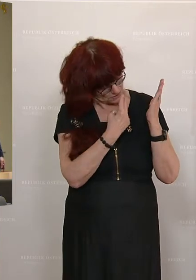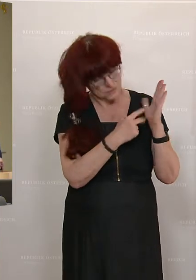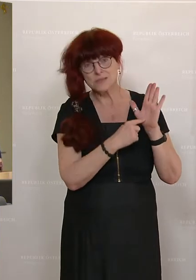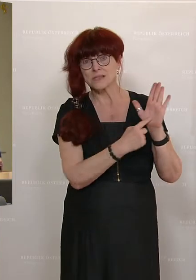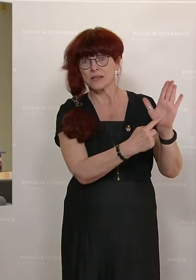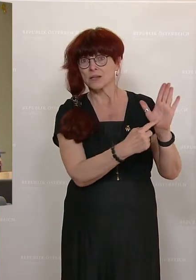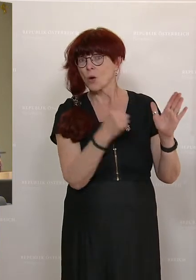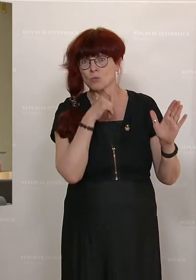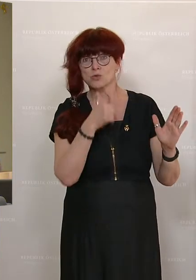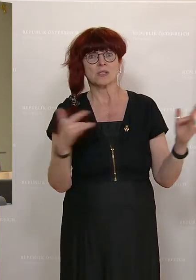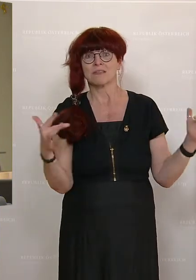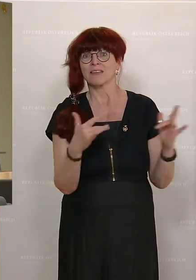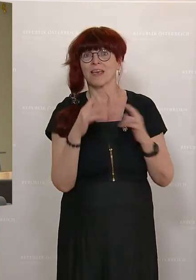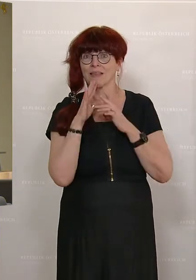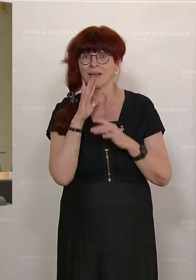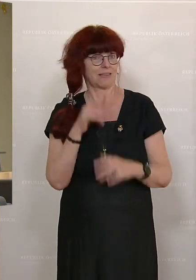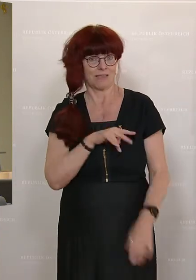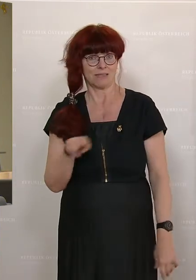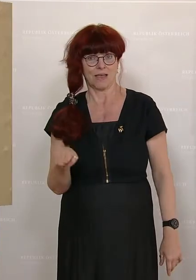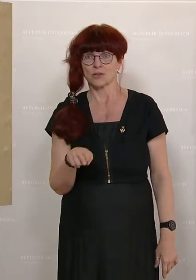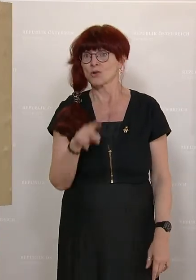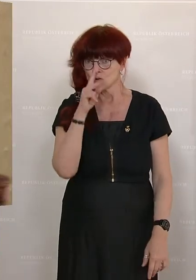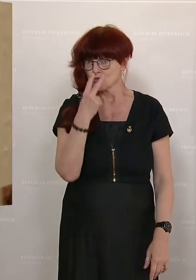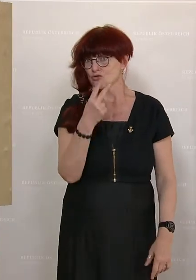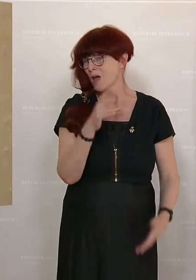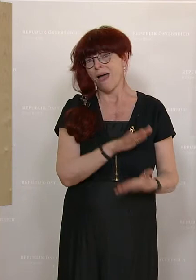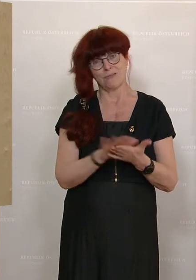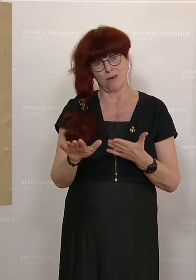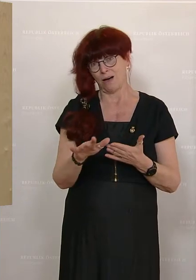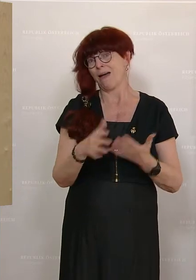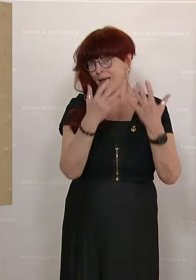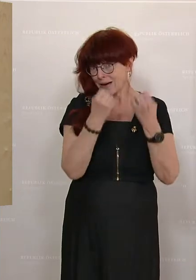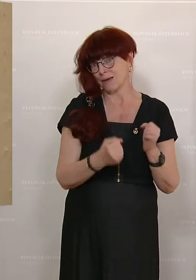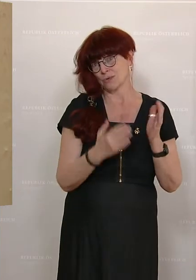da braucht man nicht eine Rede dagegen halten, das ist ganz einfach. Aber schauen Sie sich die Ergebnisse an.